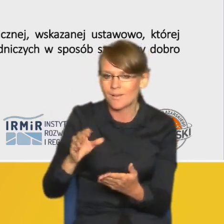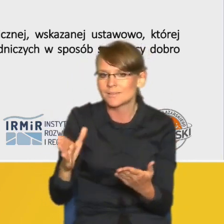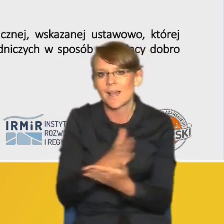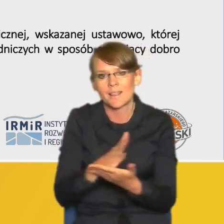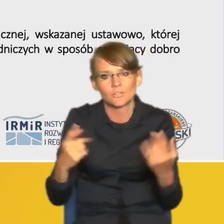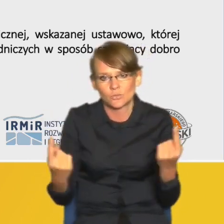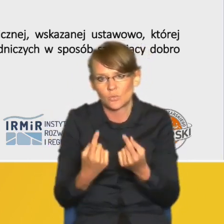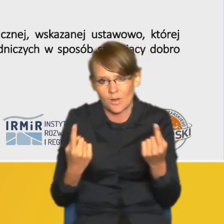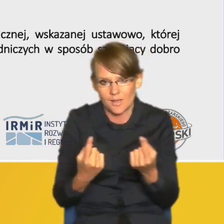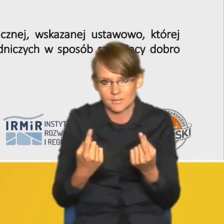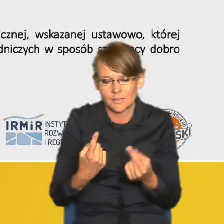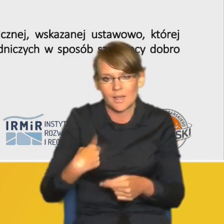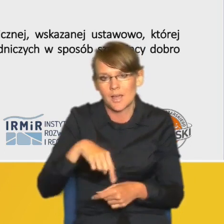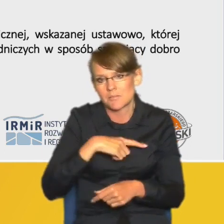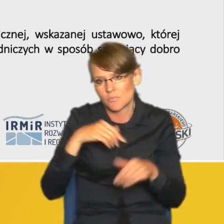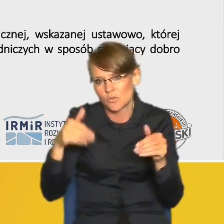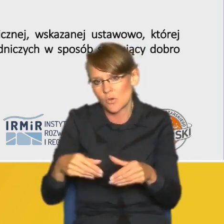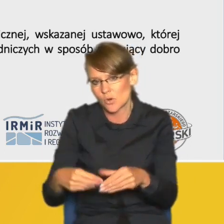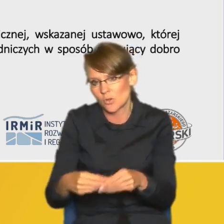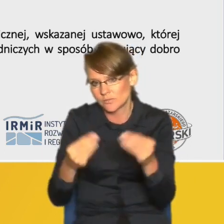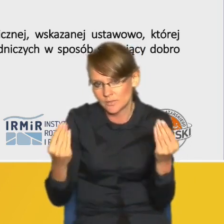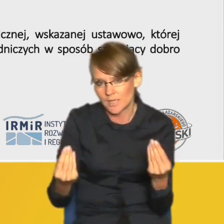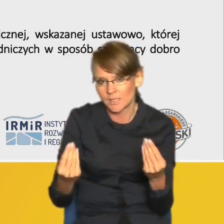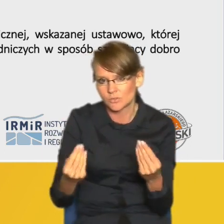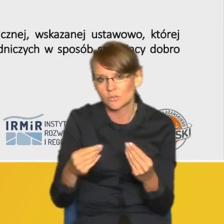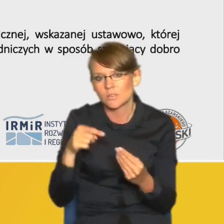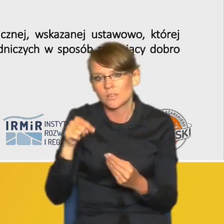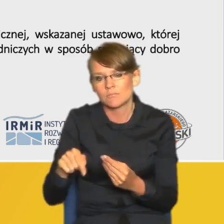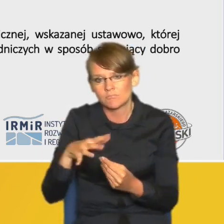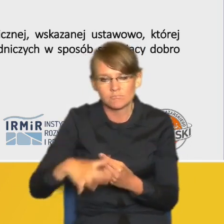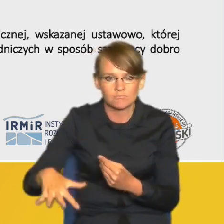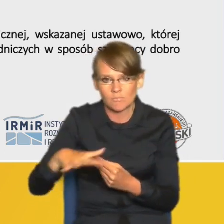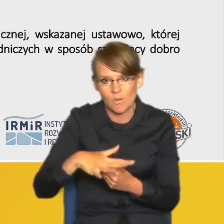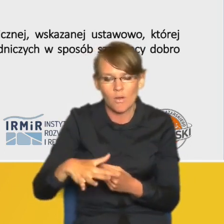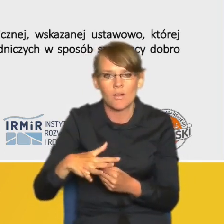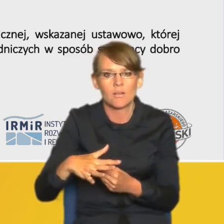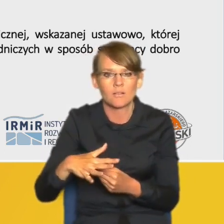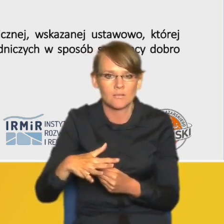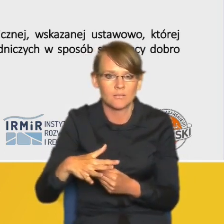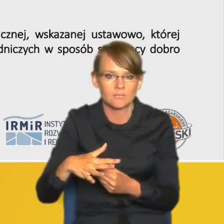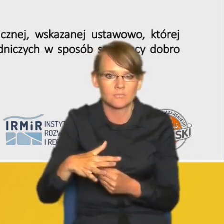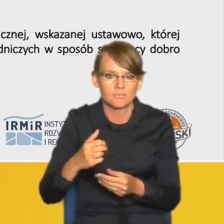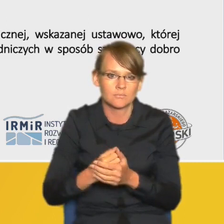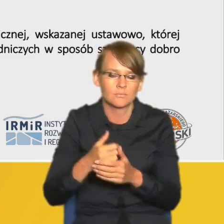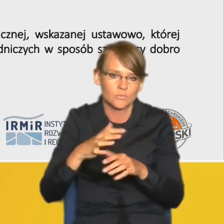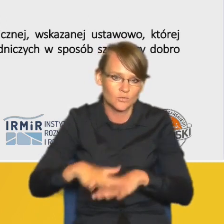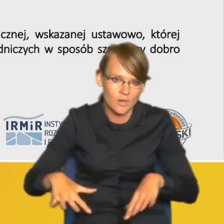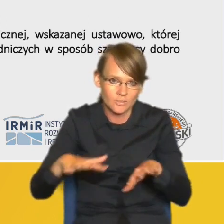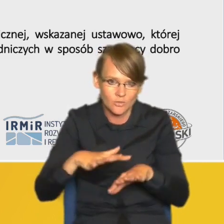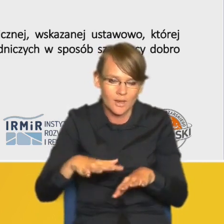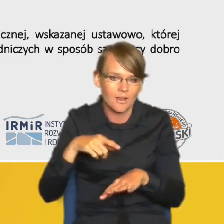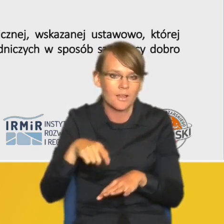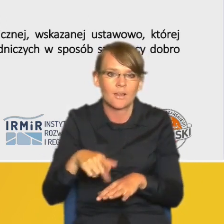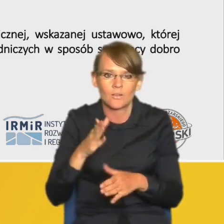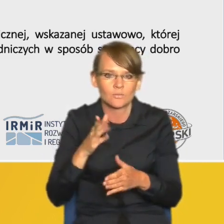rozwijamy daną jednostkę osadniczą w przestrzeni która nie